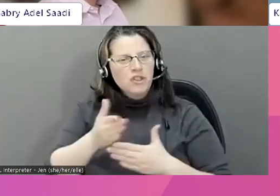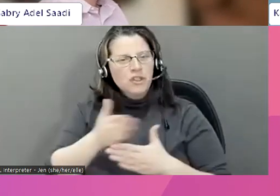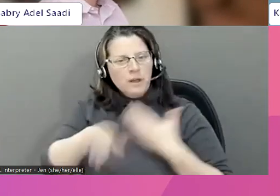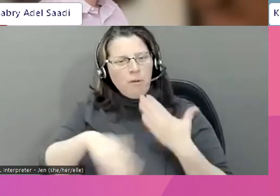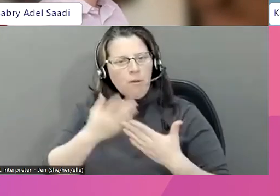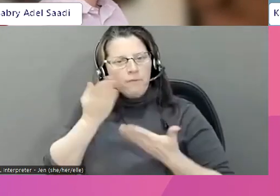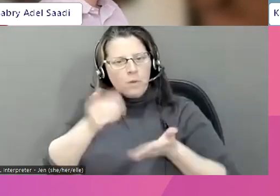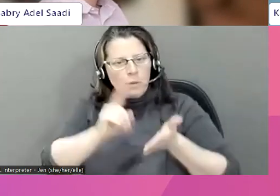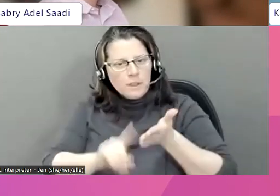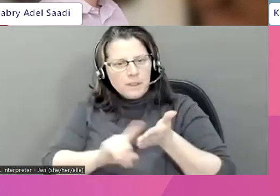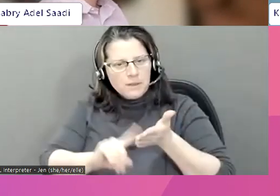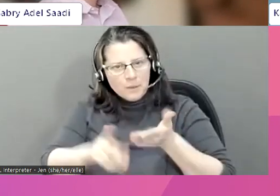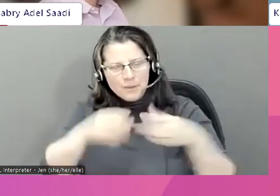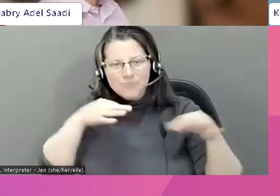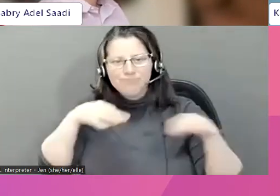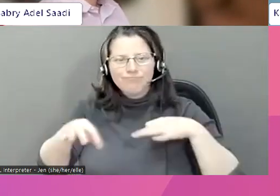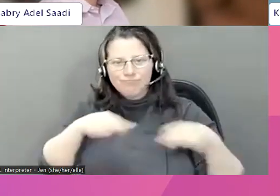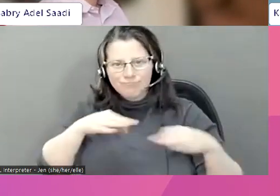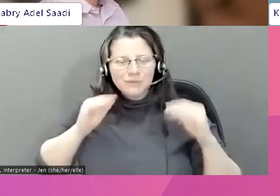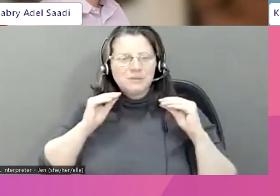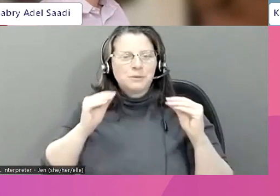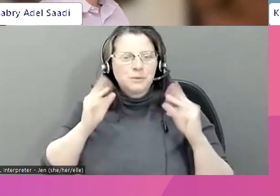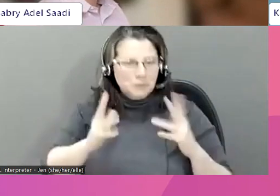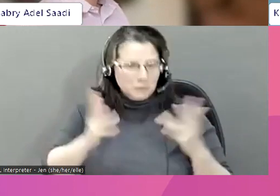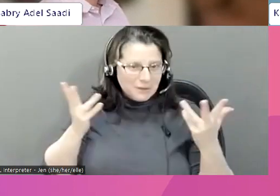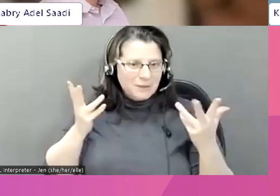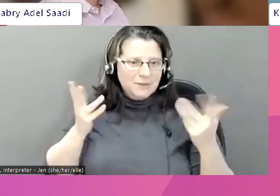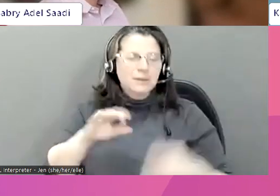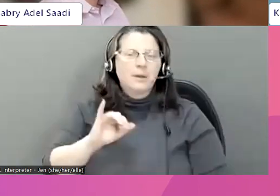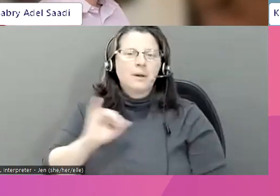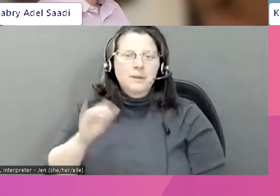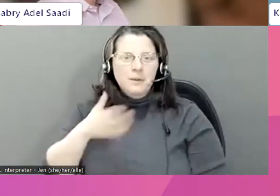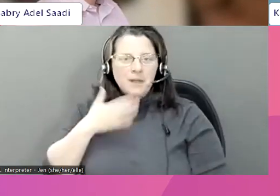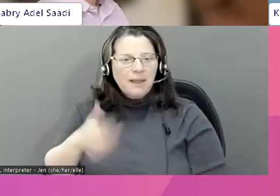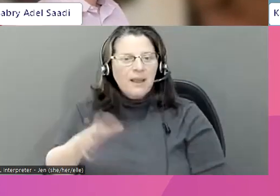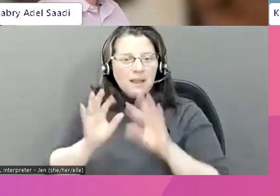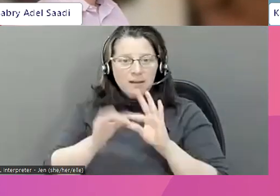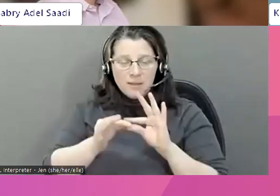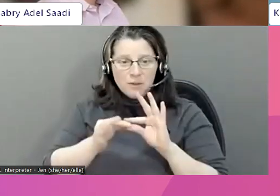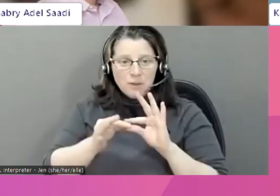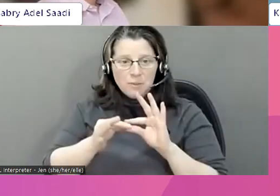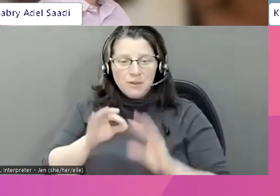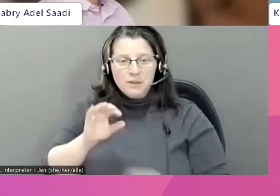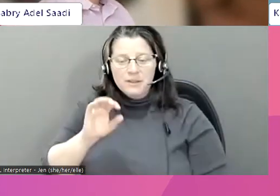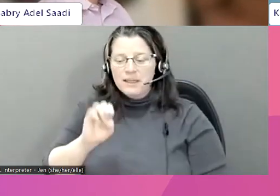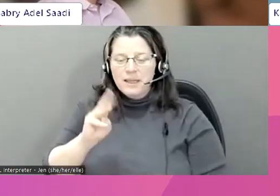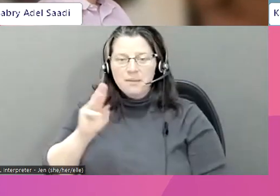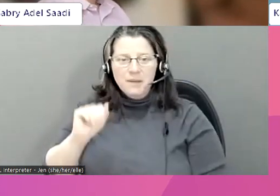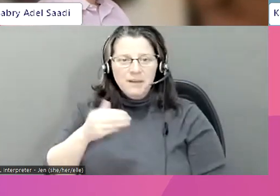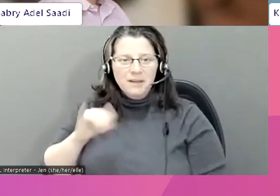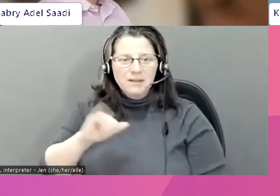fournir d'autres ressources ? Merci aussi aux interprètes, aux interprètes ASL,